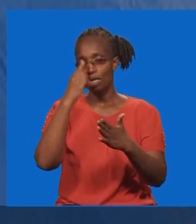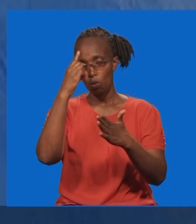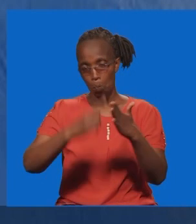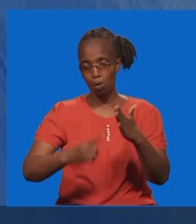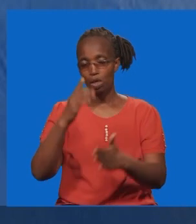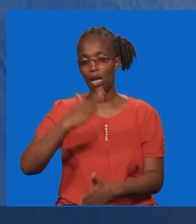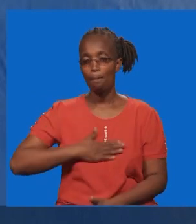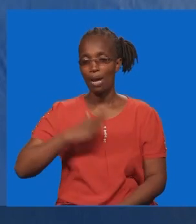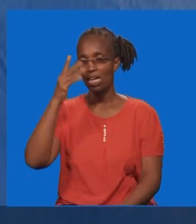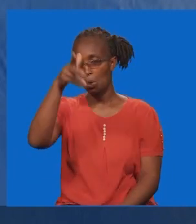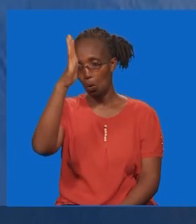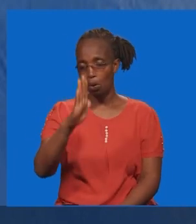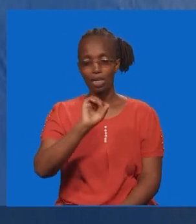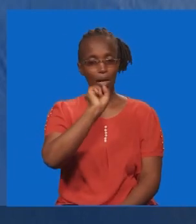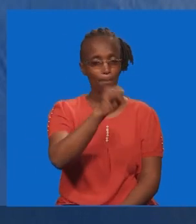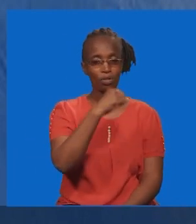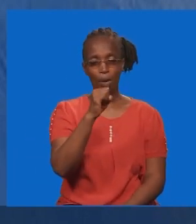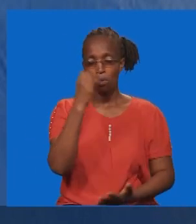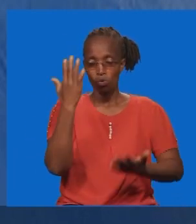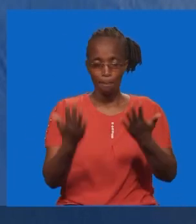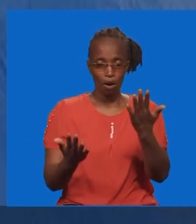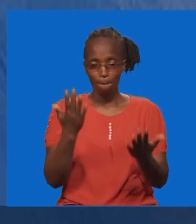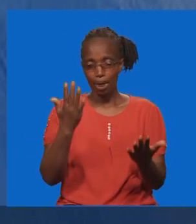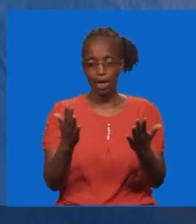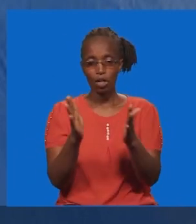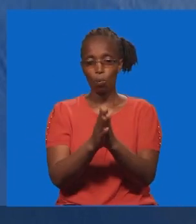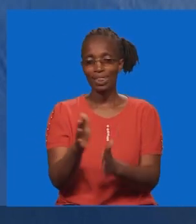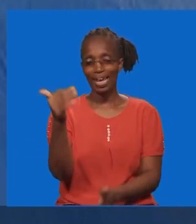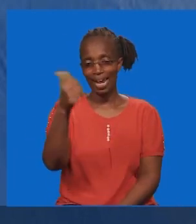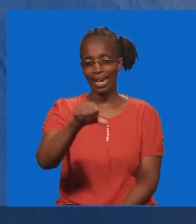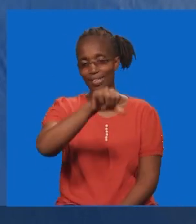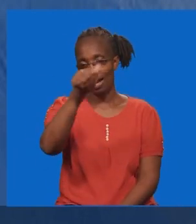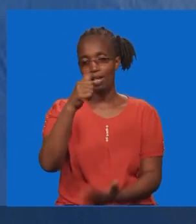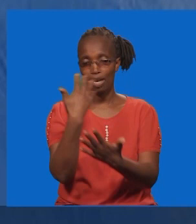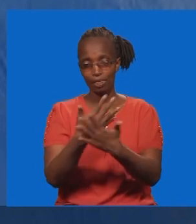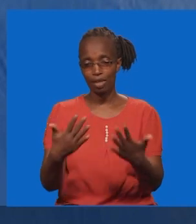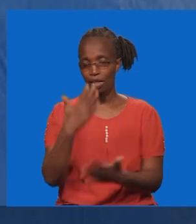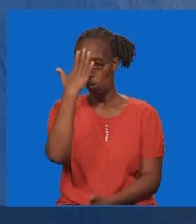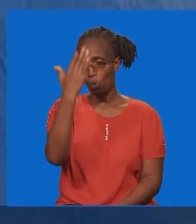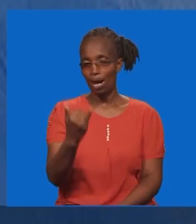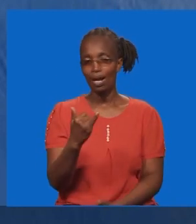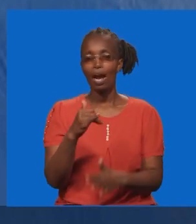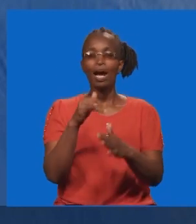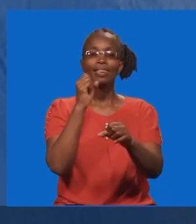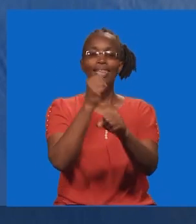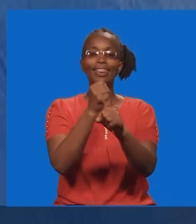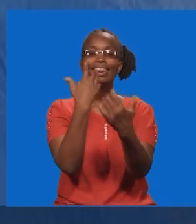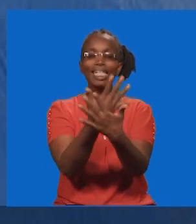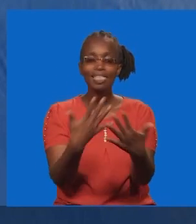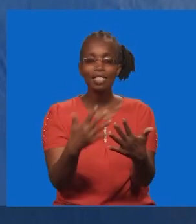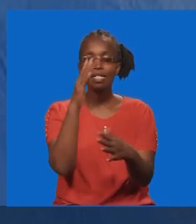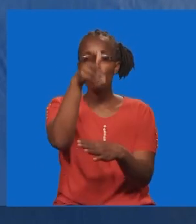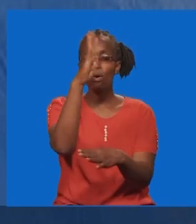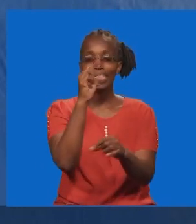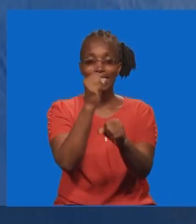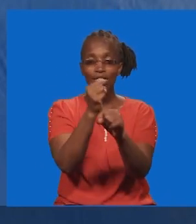mungu wangu afananishwi. Mungu wangu awezi fananishwa na kitu chochote. Kwa maana mambo ambayo mungu wame anafanya kwa watu